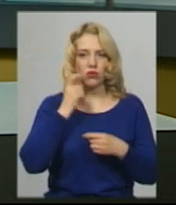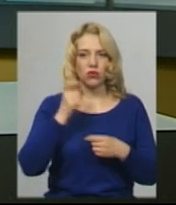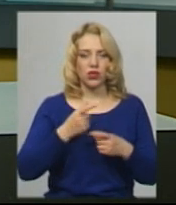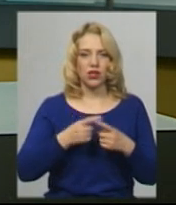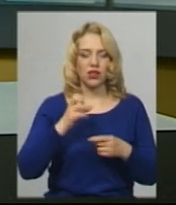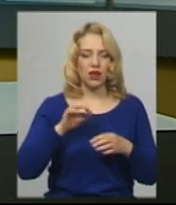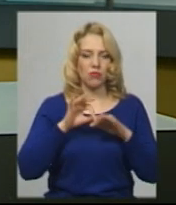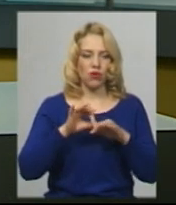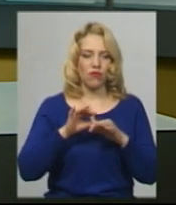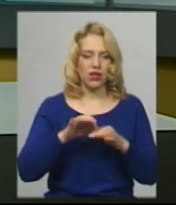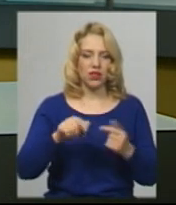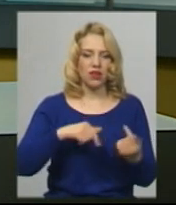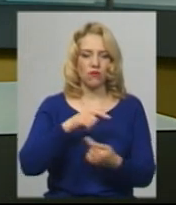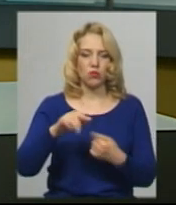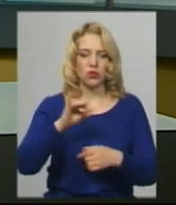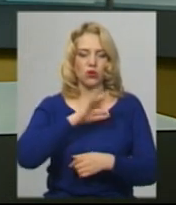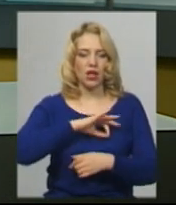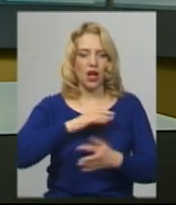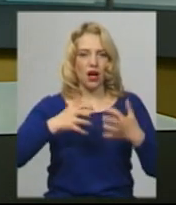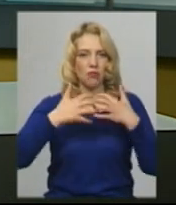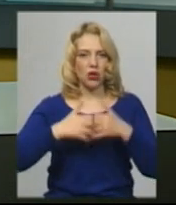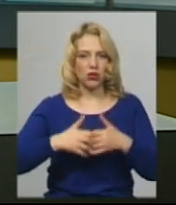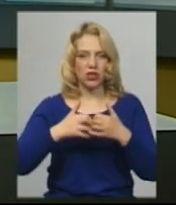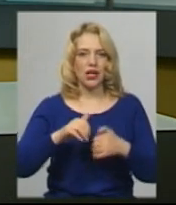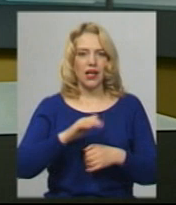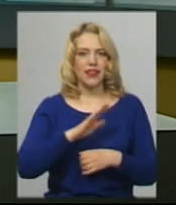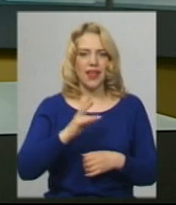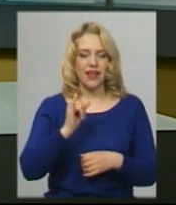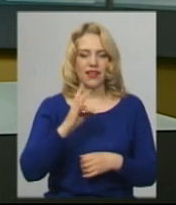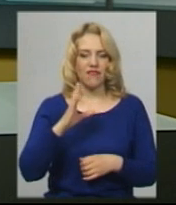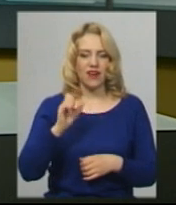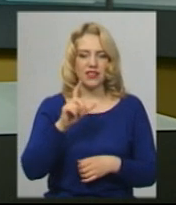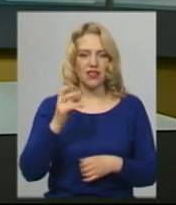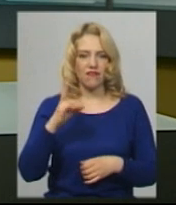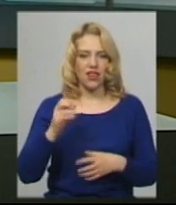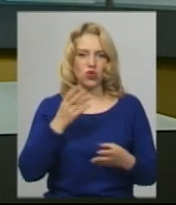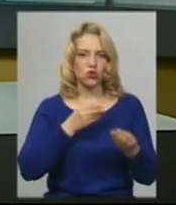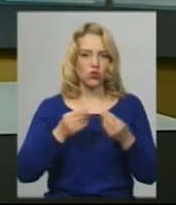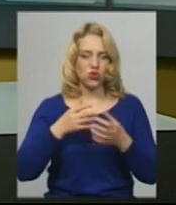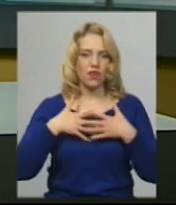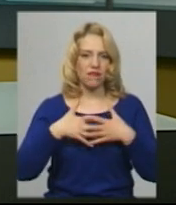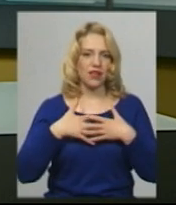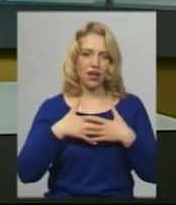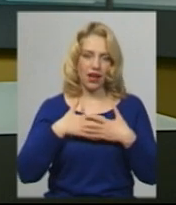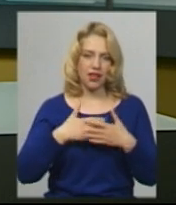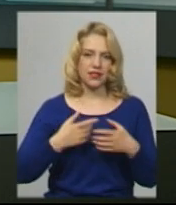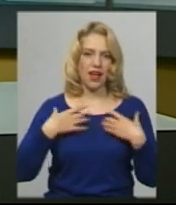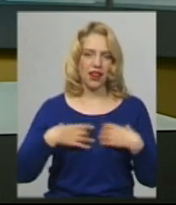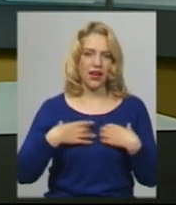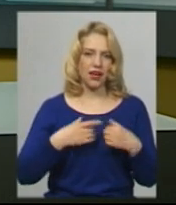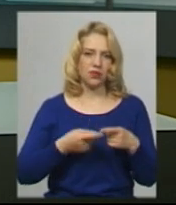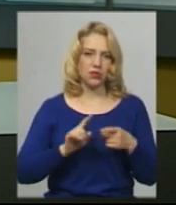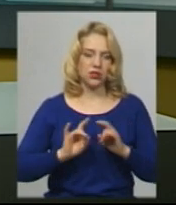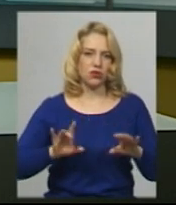експлуатацію мобільного апарату автоматизованої неінвазивної штучної вентиляції легень. Про це Суспільному сьогодні